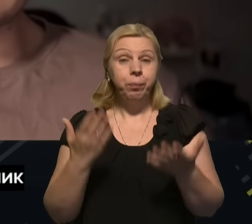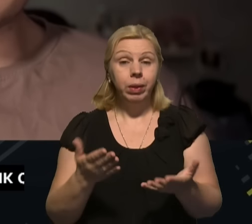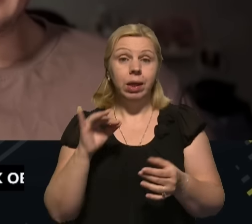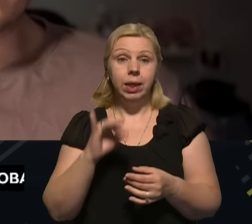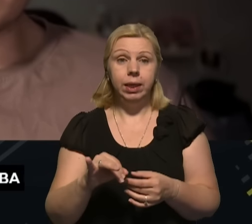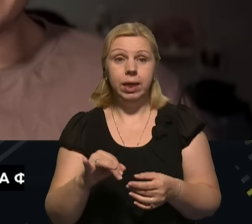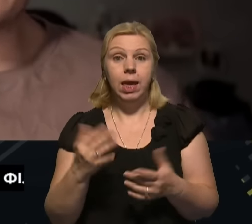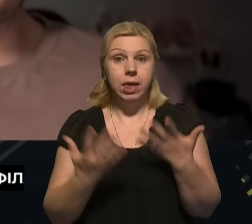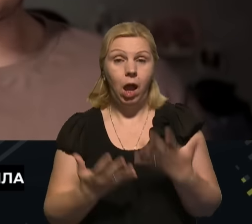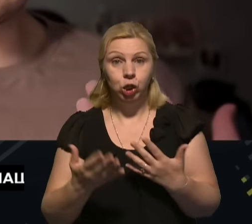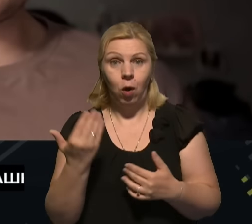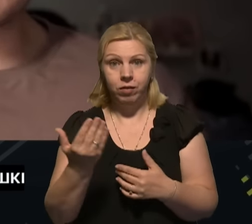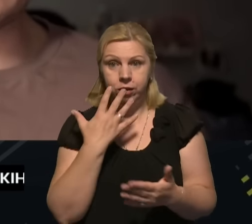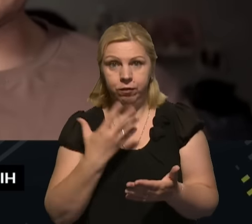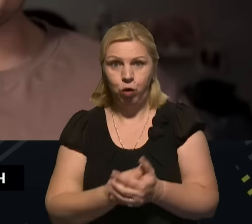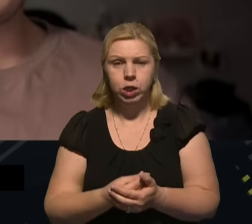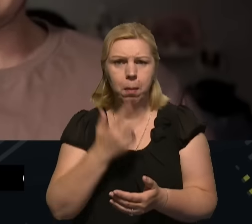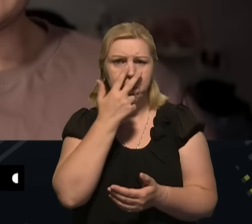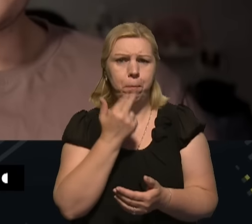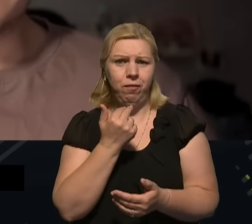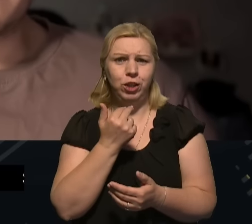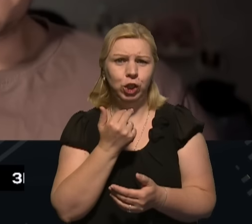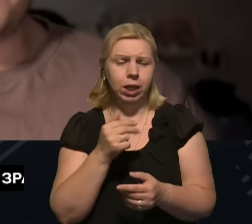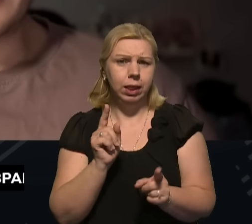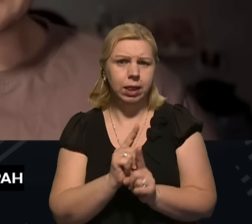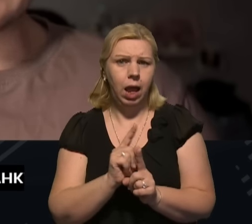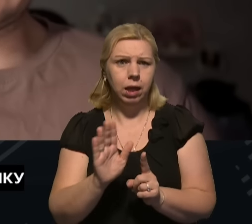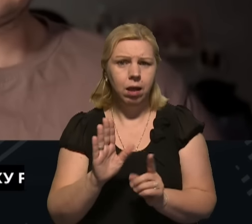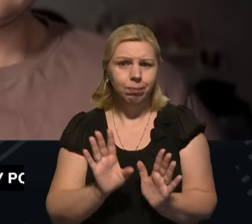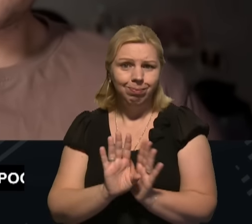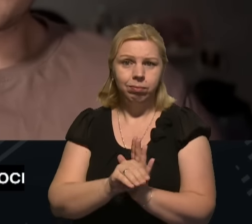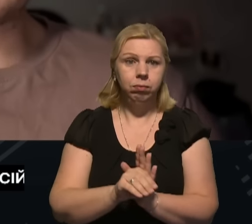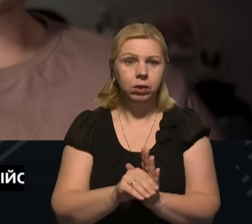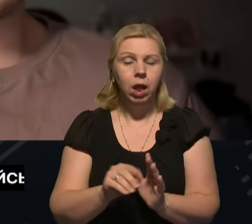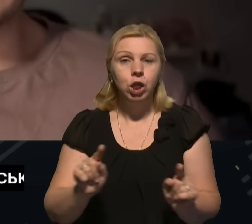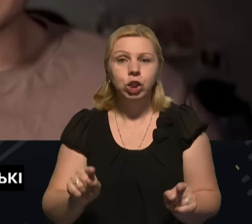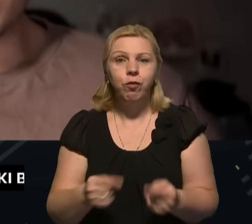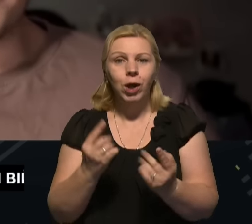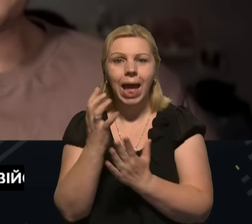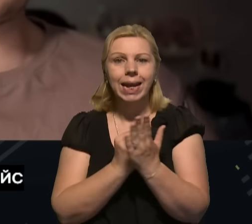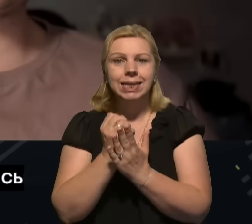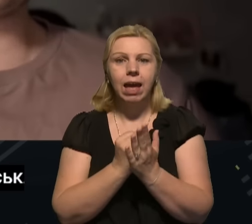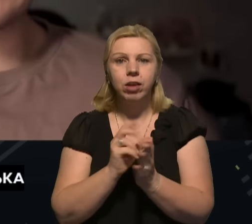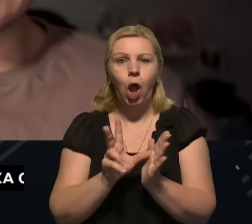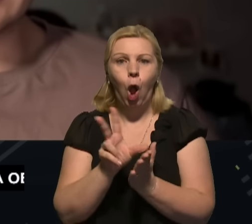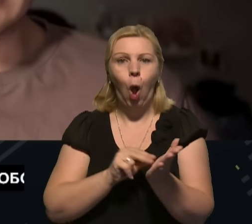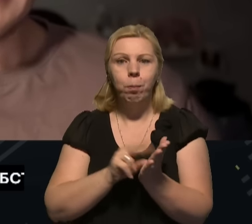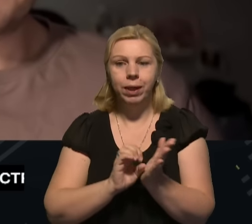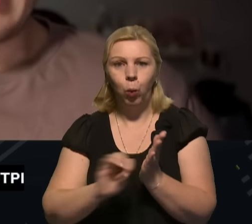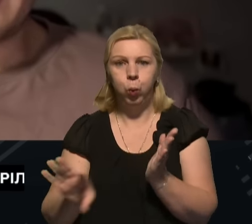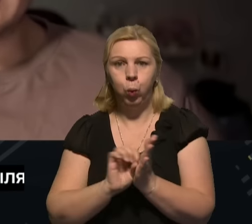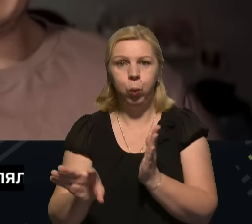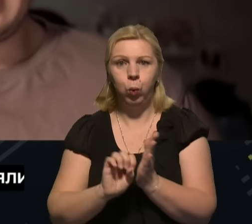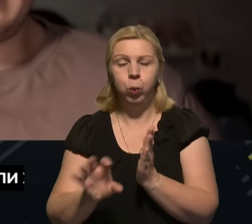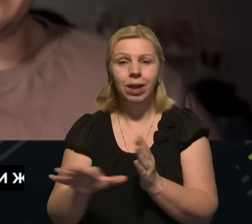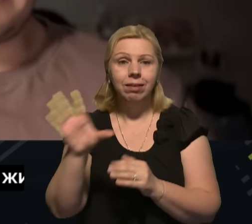І якщо ви в своїй звички впровадите створення резервних копій, всі ці